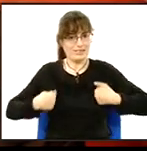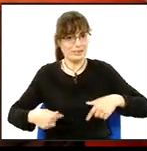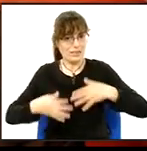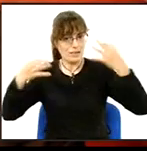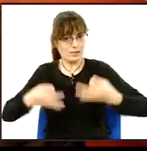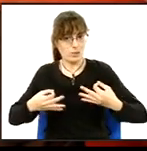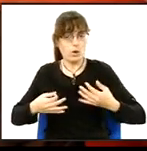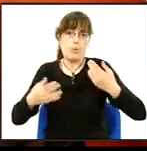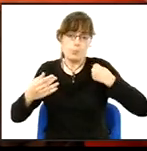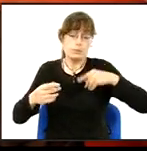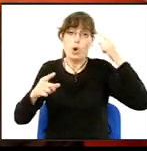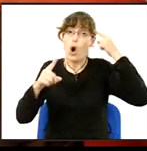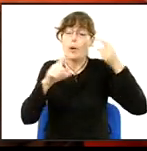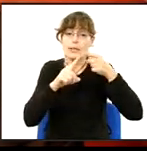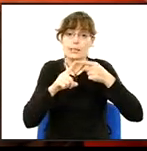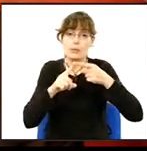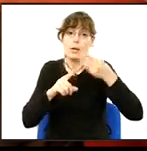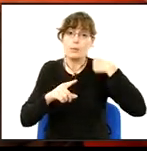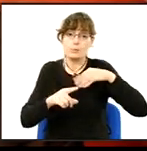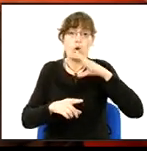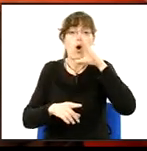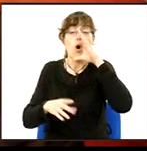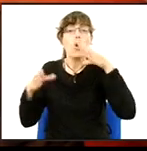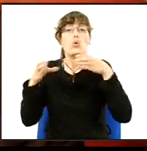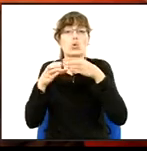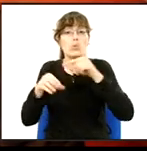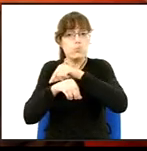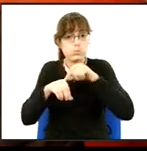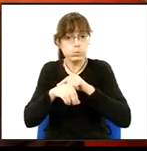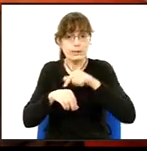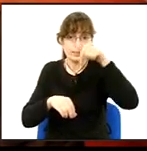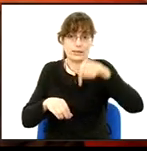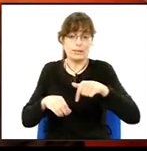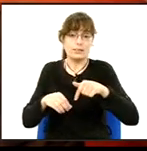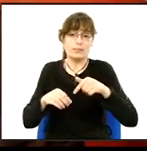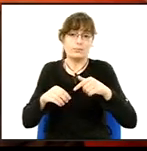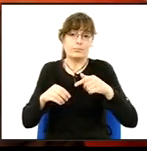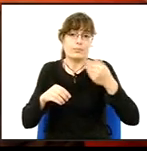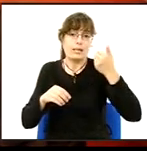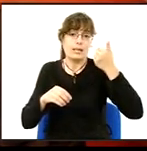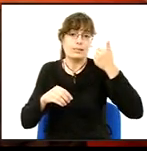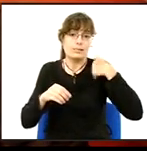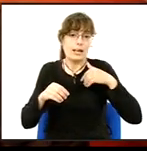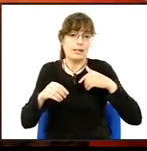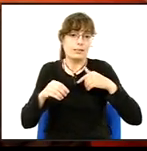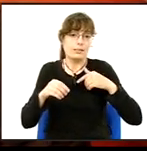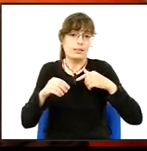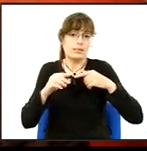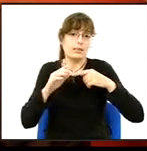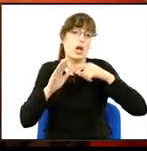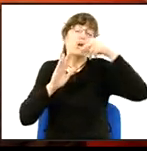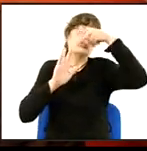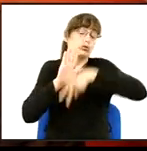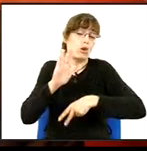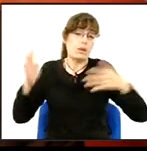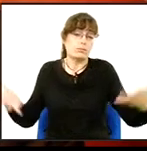amb aquest objectiu el govern municipal amb els grups municipals d'aquest consistori ha d'impulsar sense pal·liatius totes les mesures a l'abast per